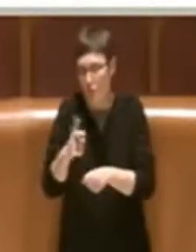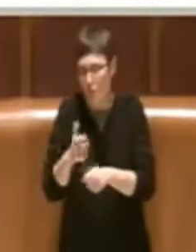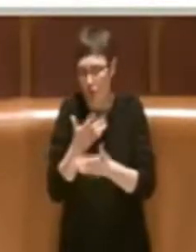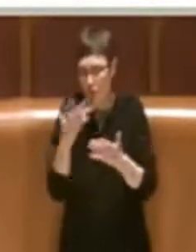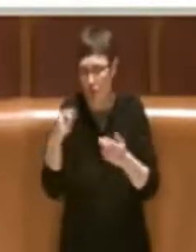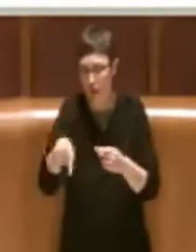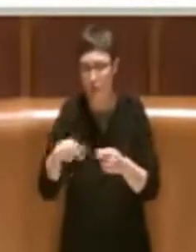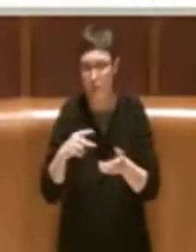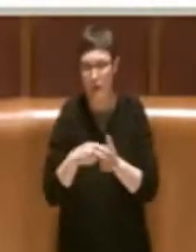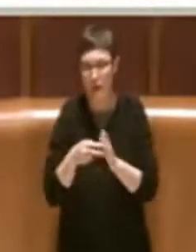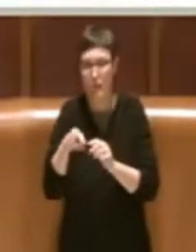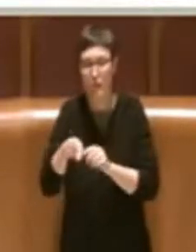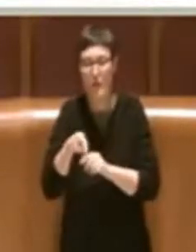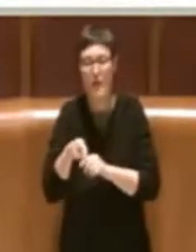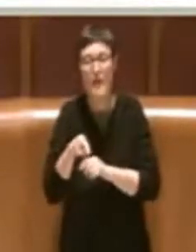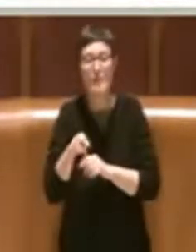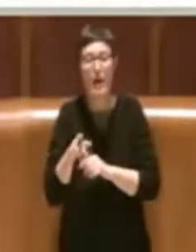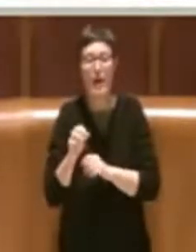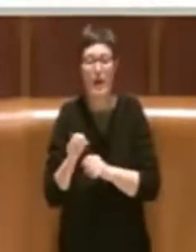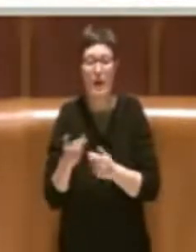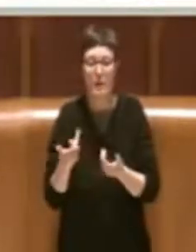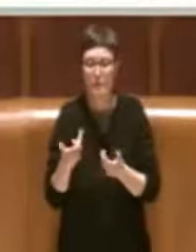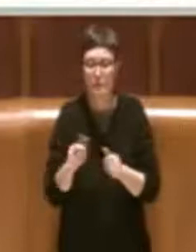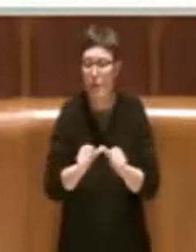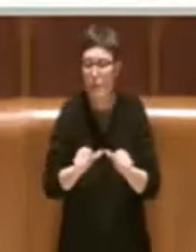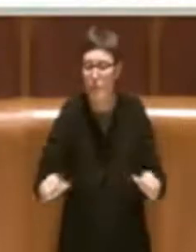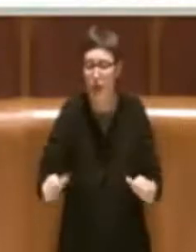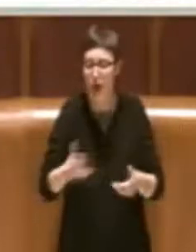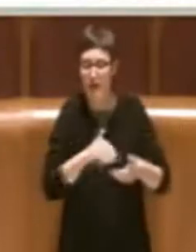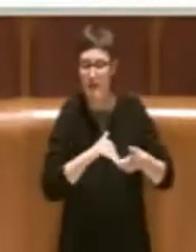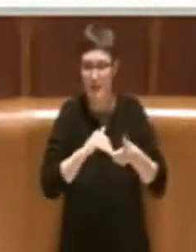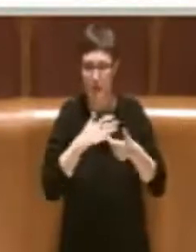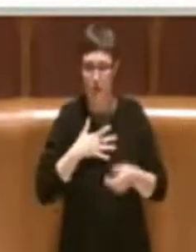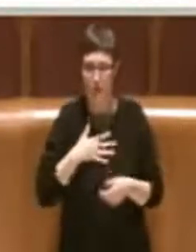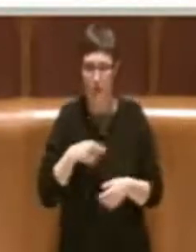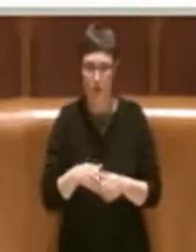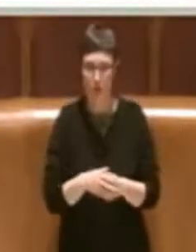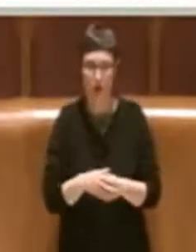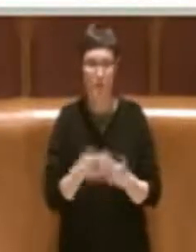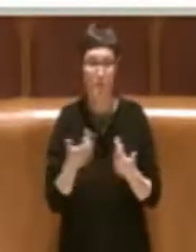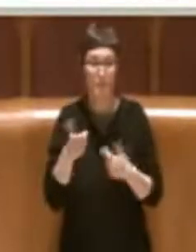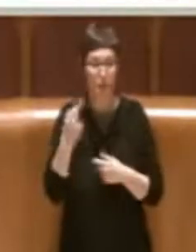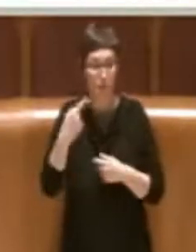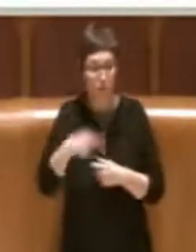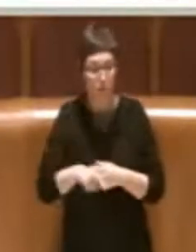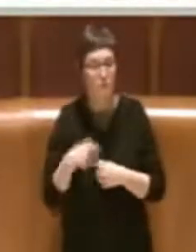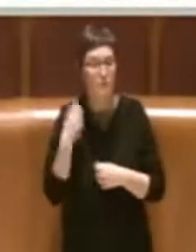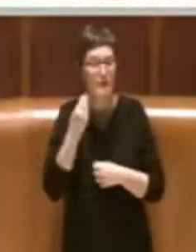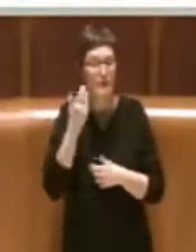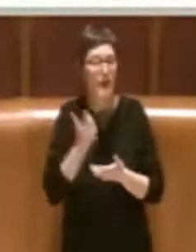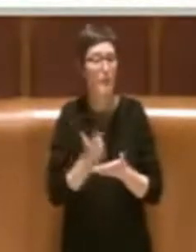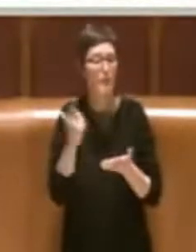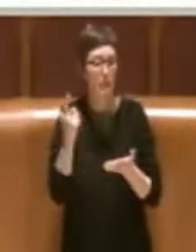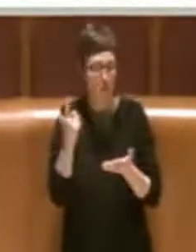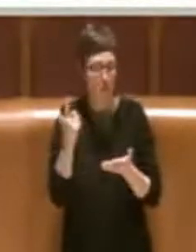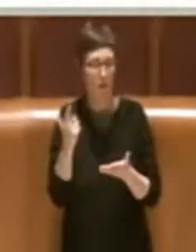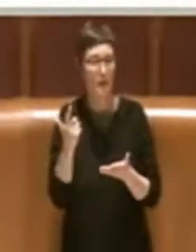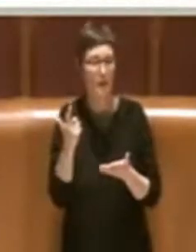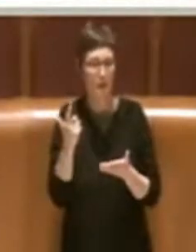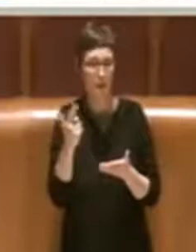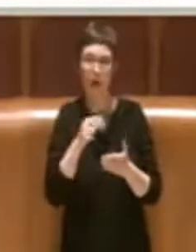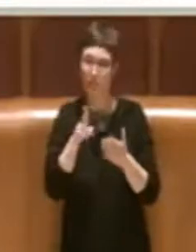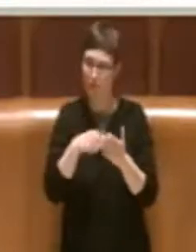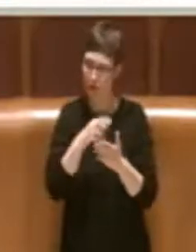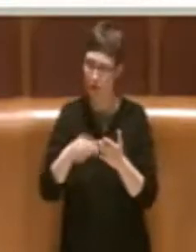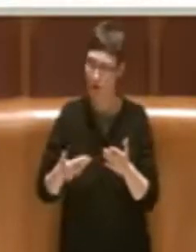che costituiscono il tessuto sociale anche della nostra società. Per questo motivo riteniamo veramente importante votare